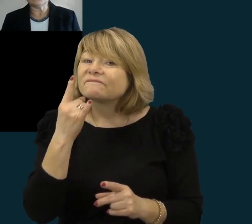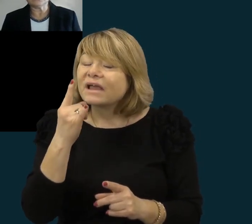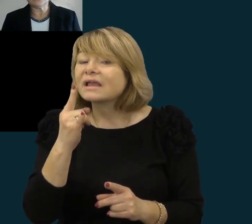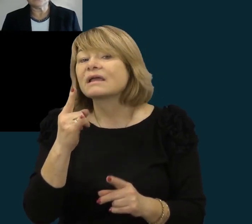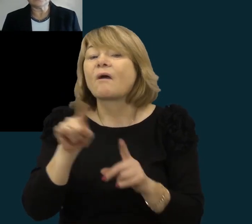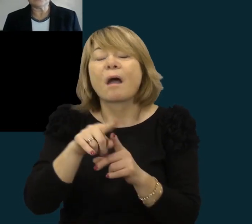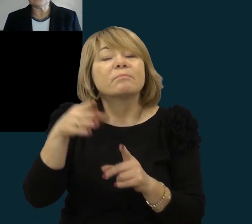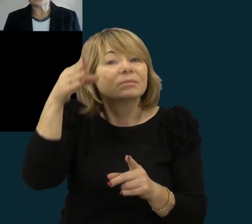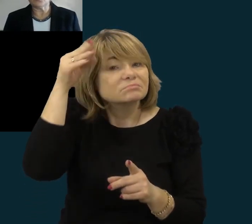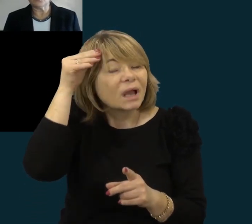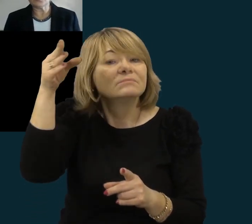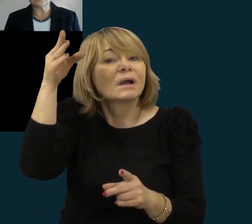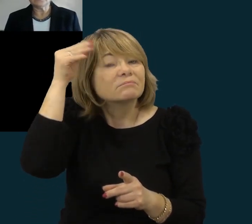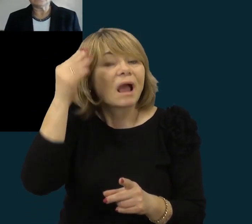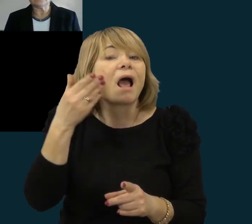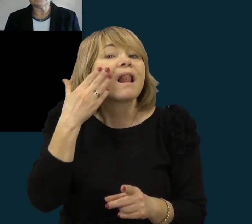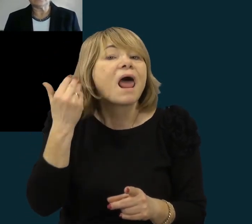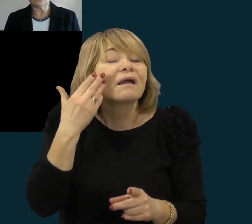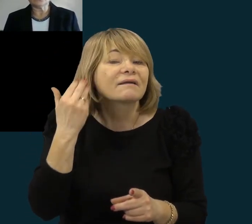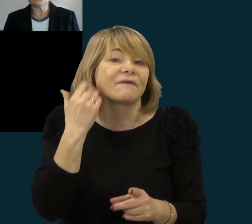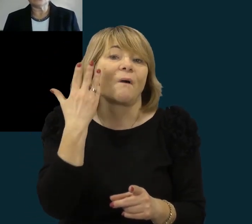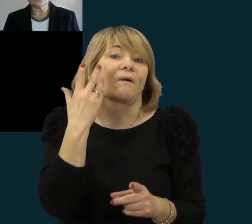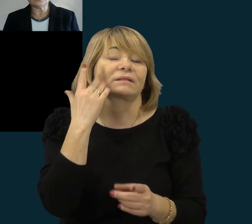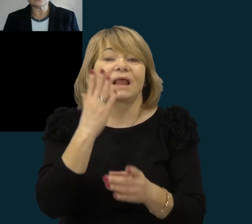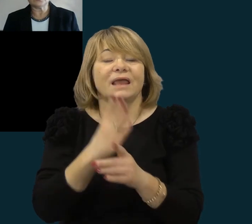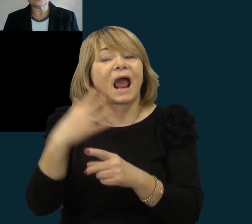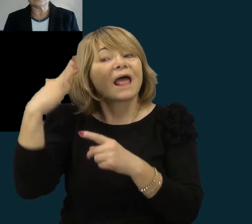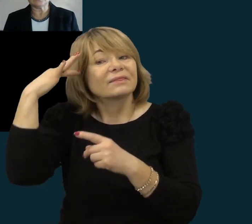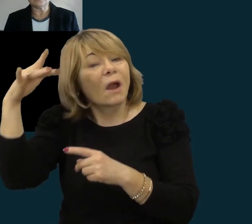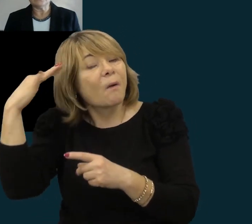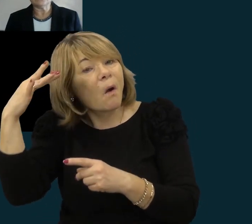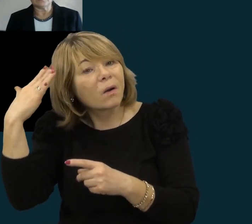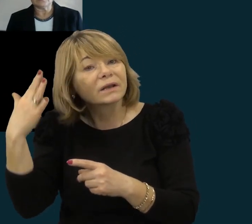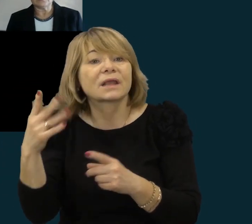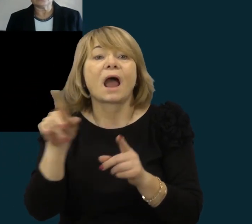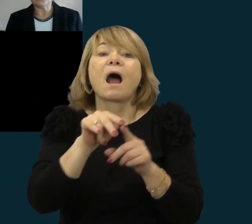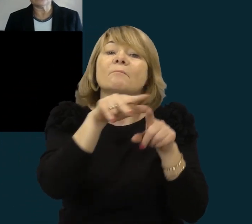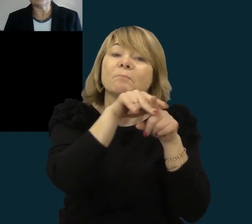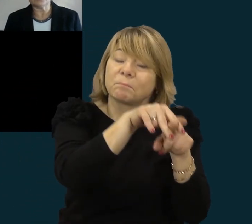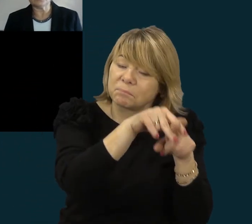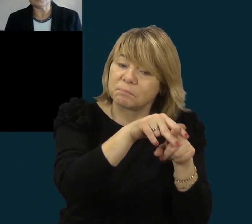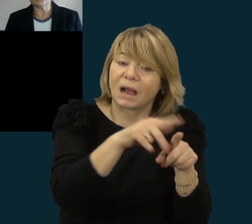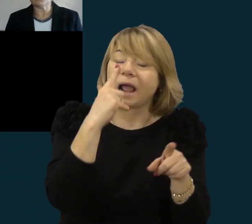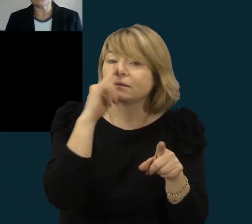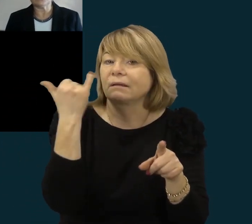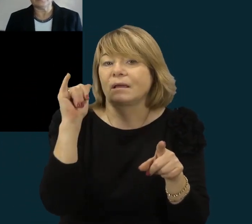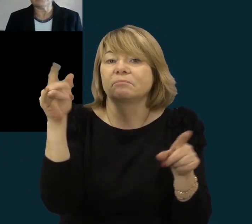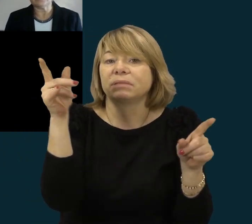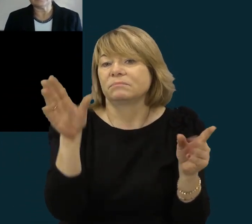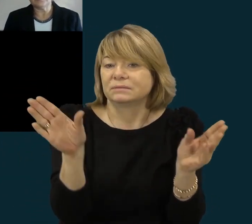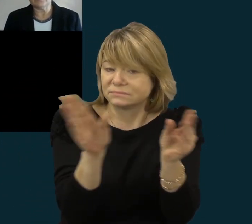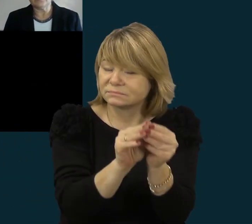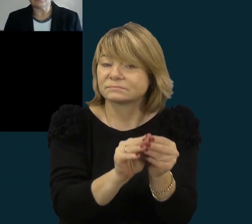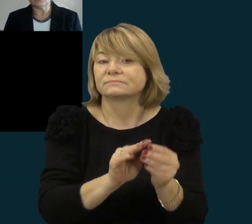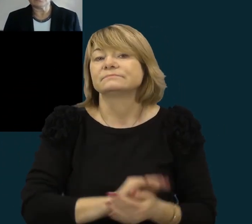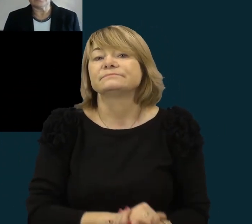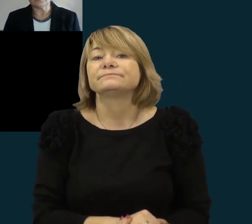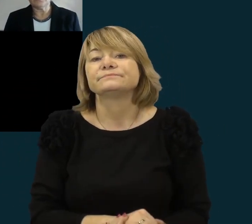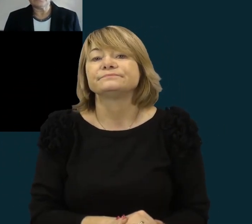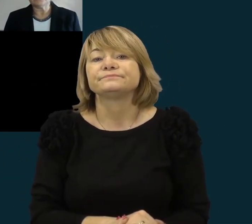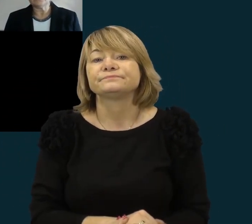įsimena, išmoksta, kada tos teorinės žinios yra tikrai išbandomos praktinėse veiklosė.